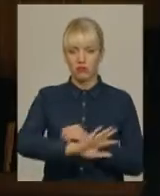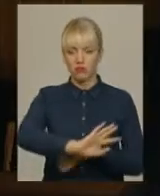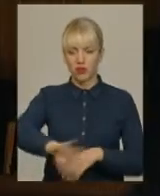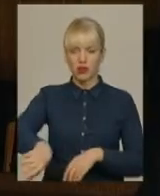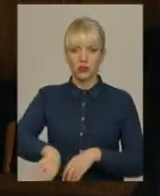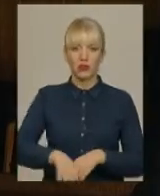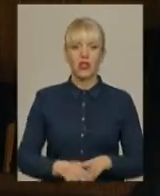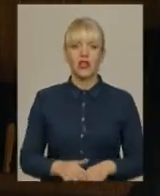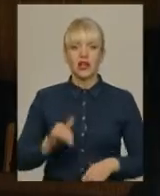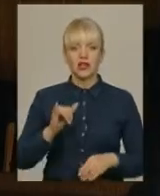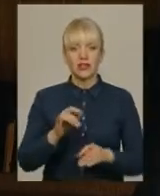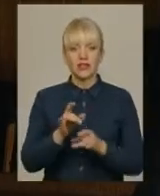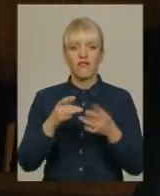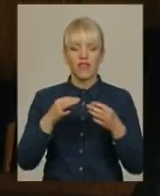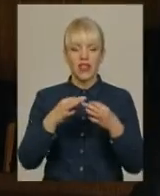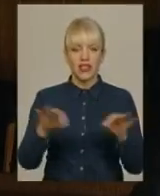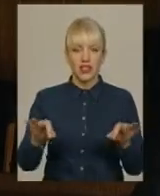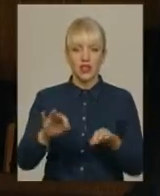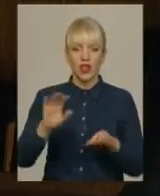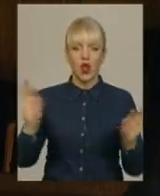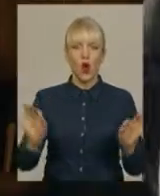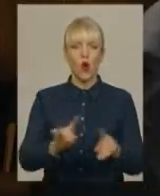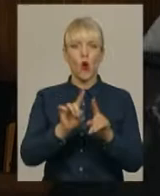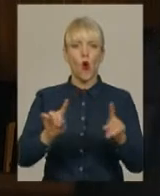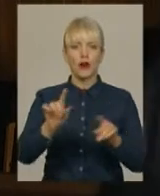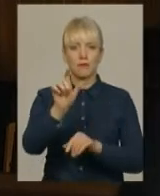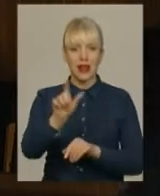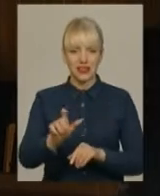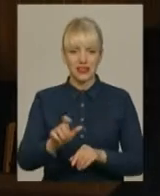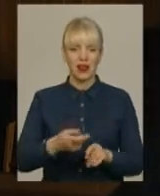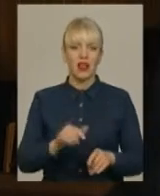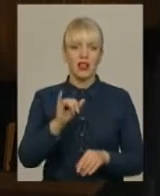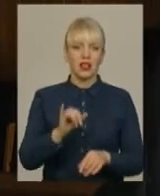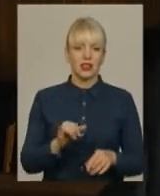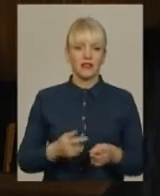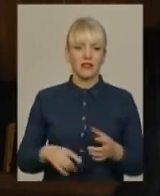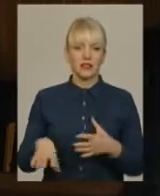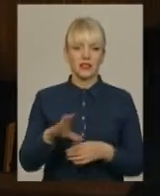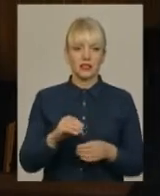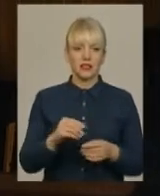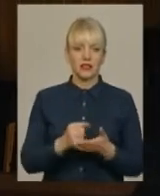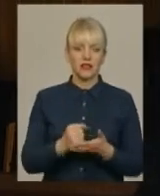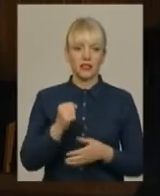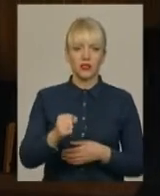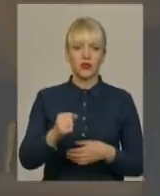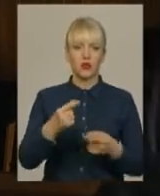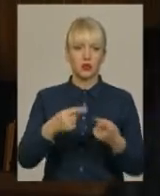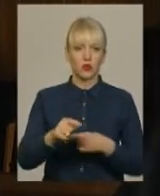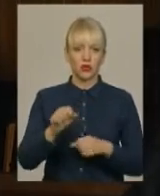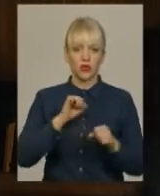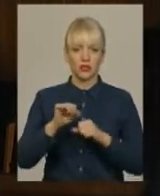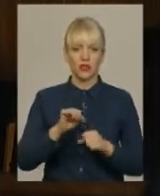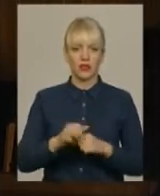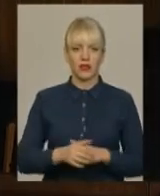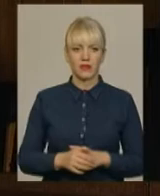Звільнили мого хормейстера, звільнили мого балетмейстера. На конкурс виставили, практично, мого керівника оркестру. Перед